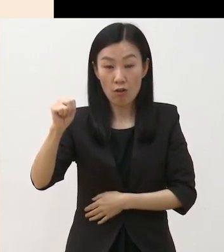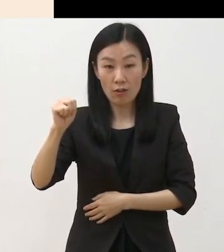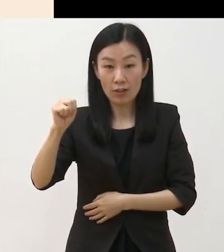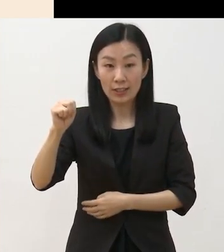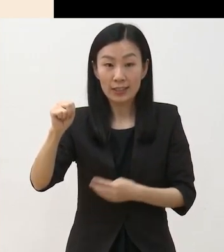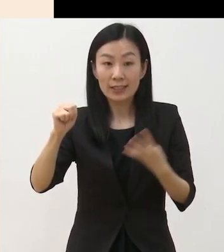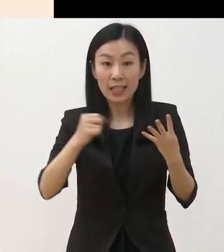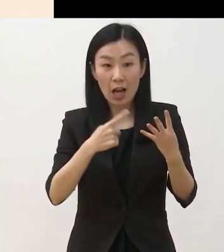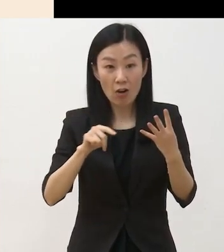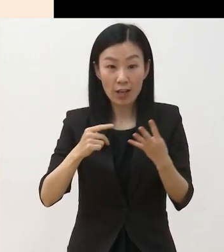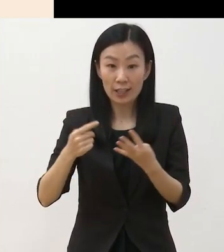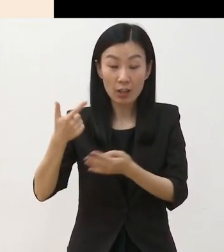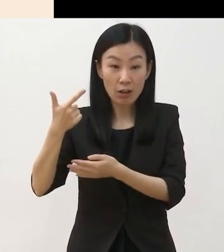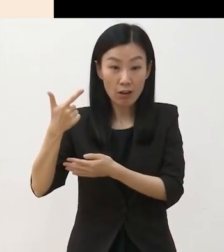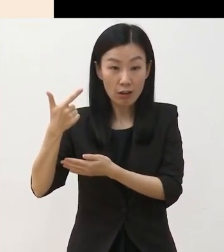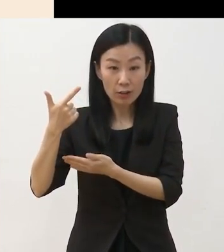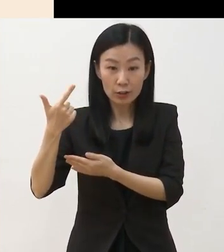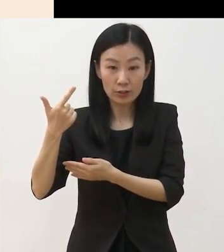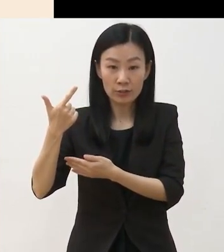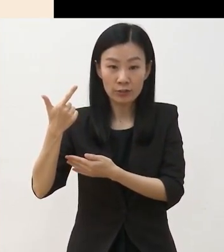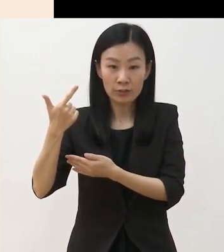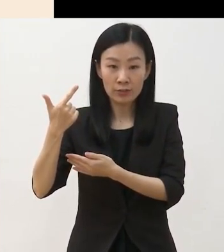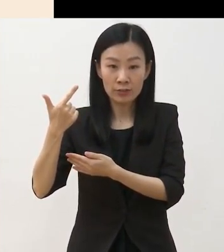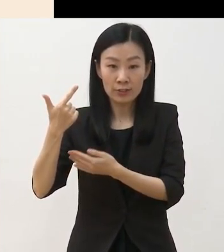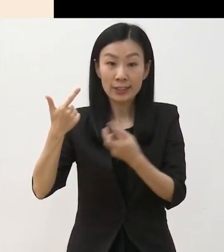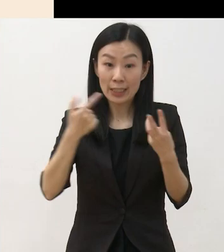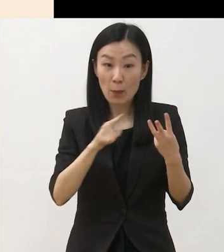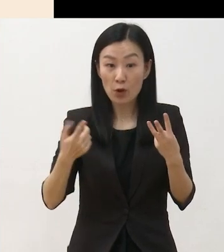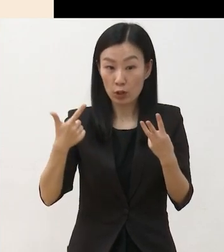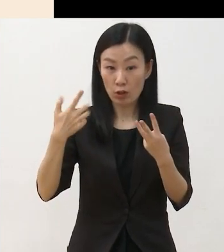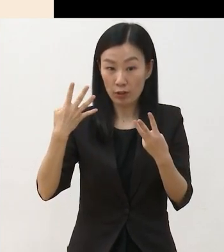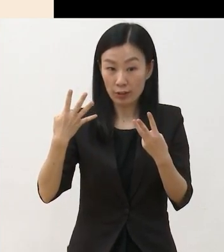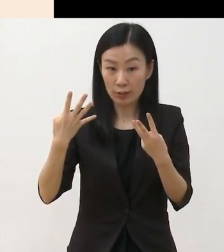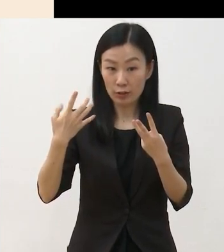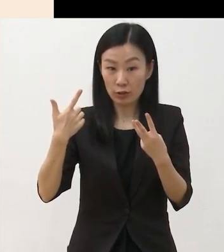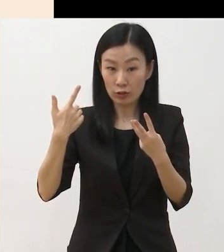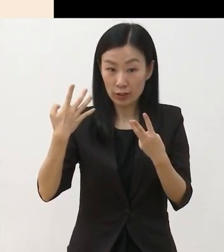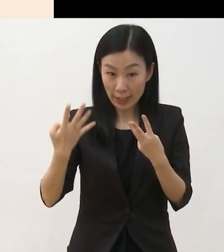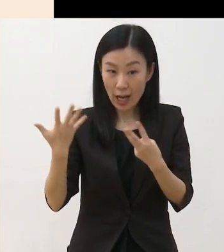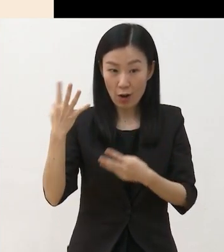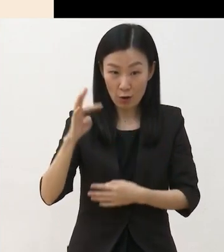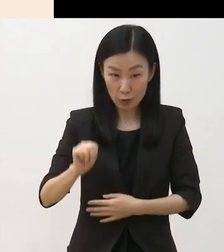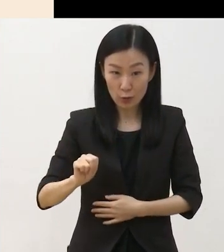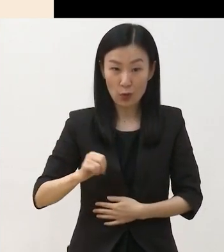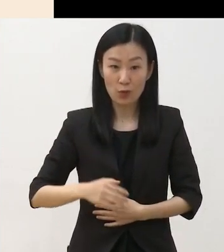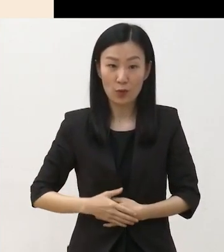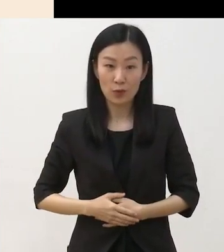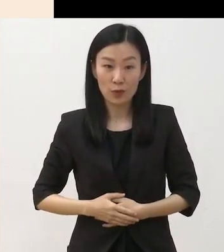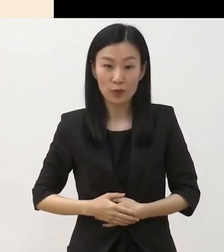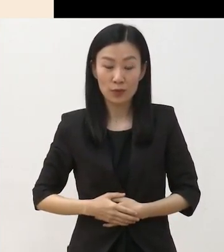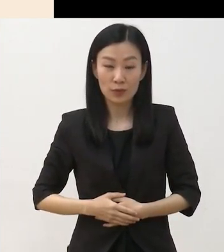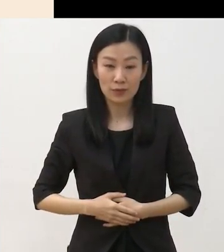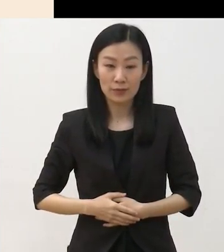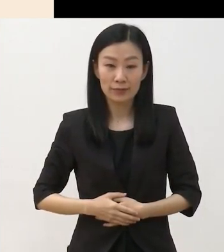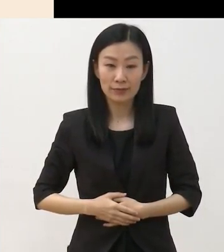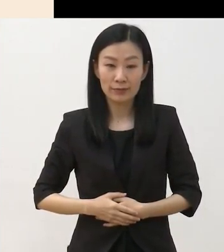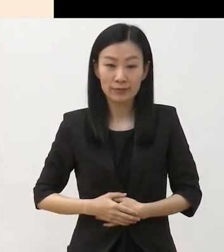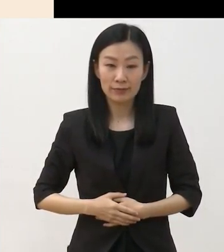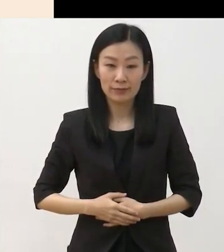올해의 신작 연극 무용 전통예술 분야의 쇼케이스 지원금도 기존